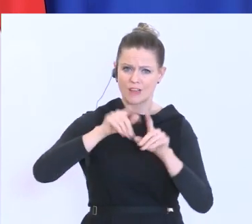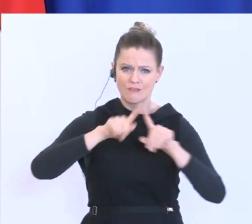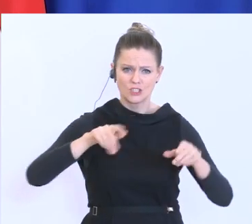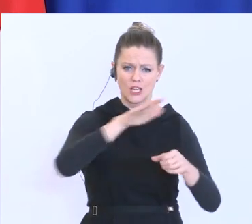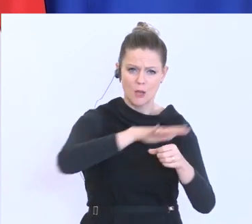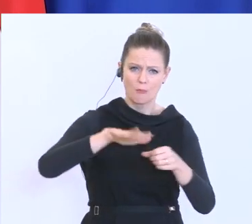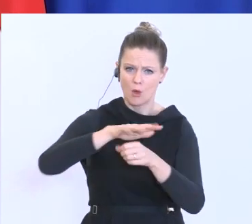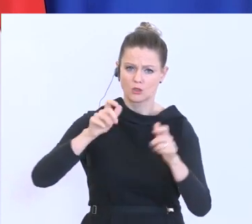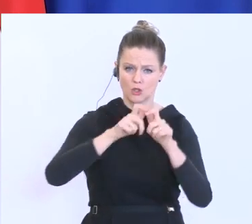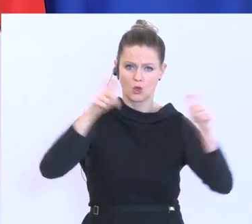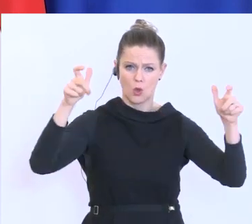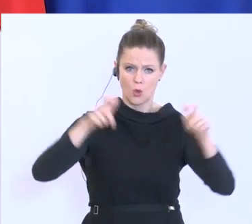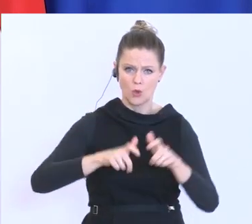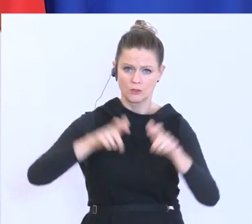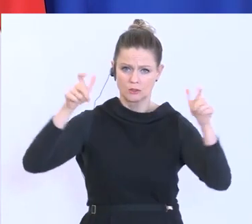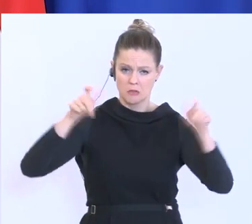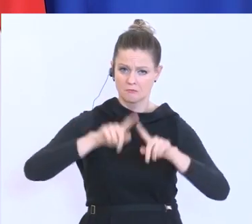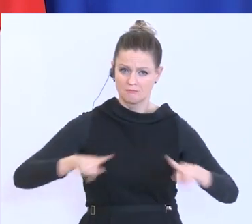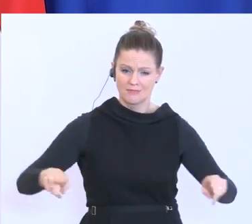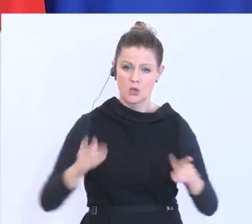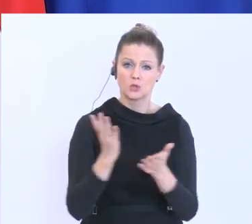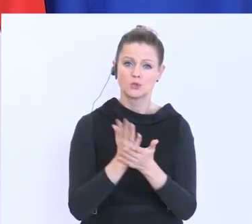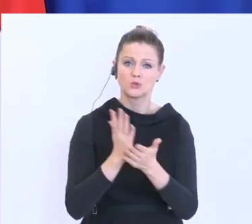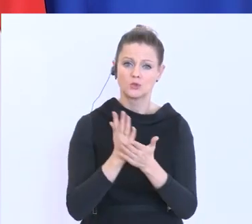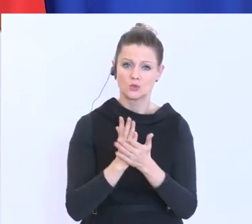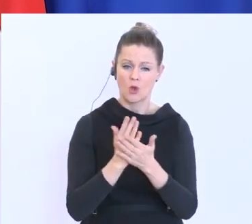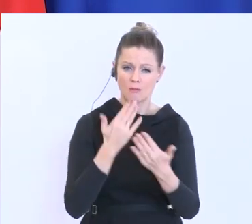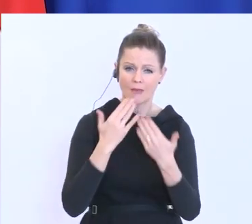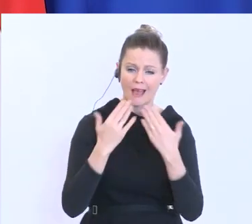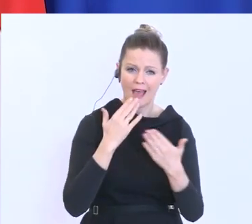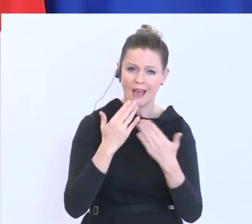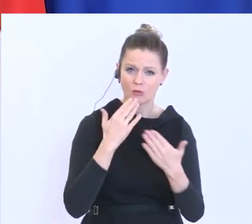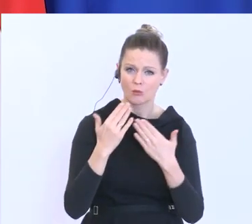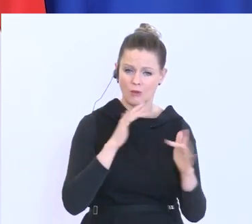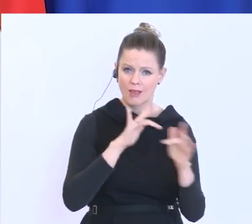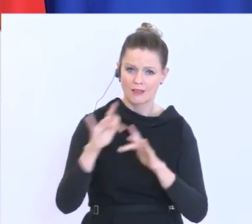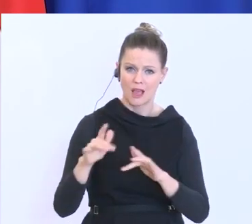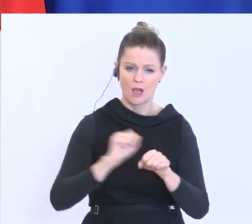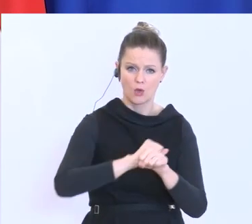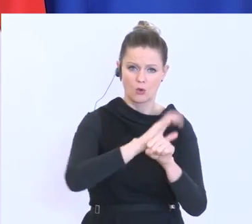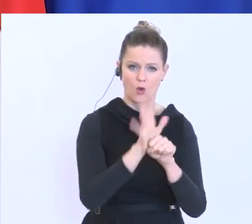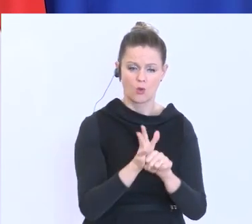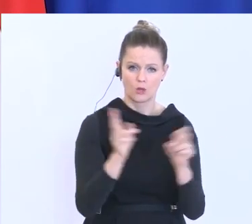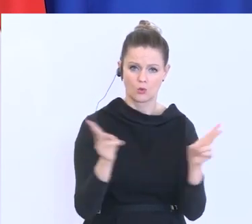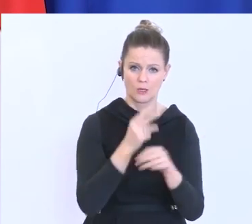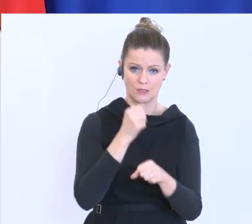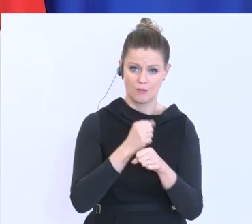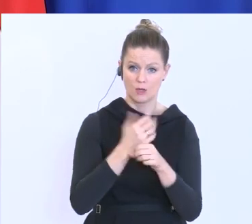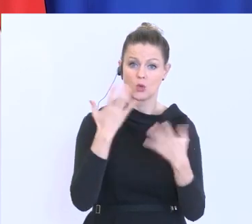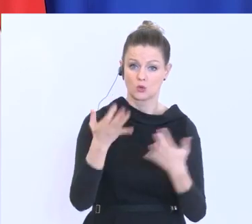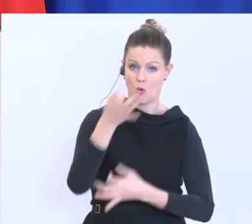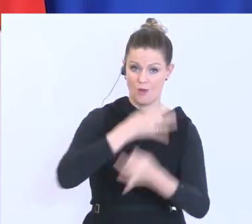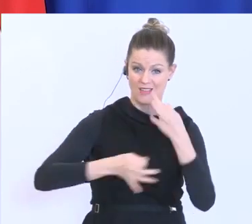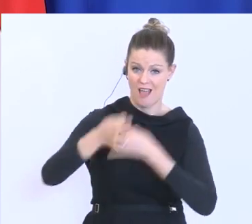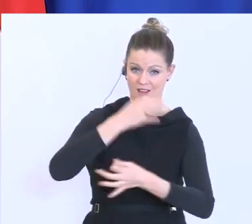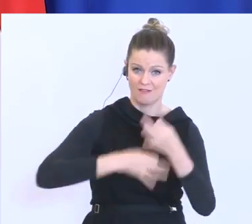Größen vom Arbeitsmarktservice schon für die Corona-Kurzarbeit beraten lassen. Diese enorme Nachfrage zeigt, dass dieses